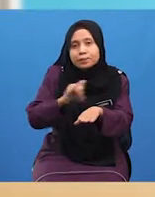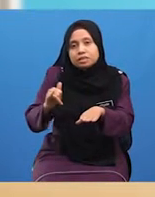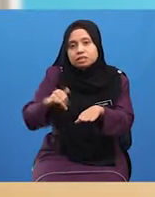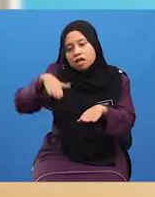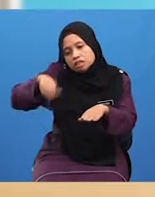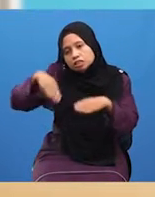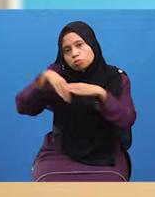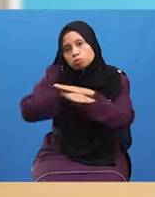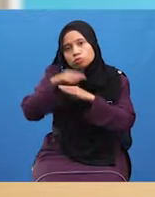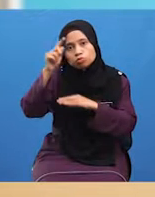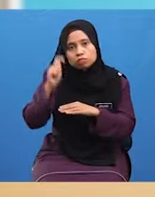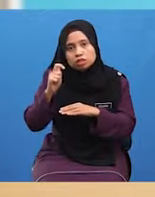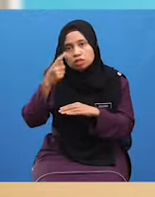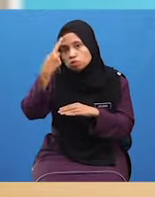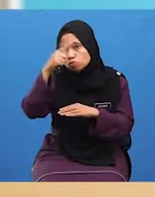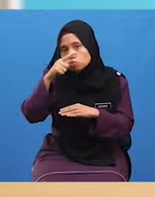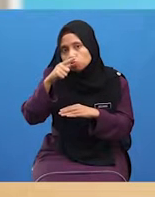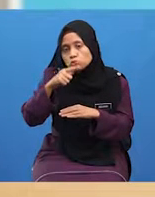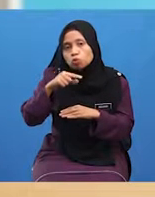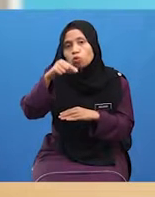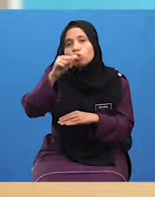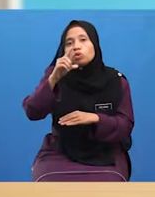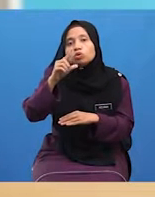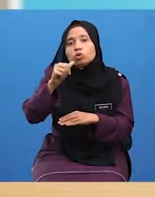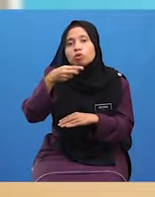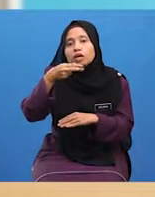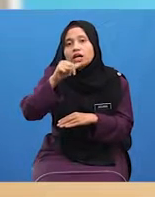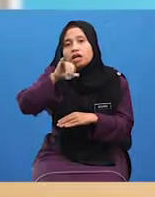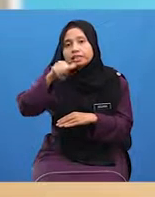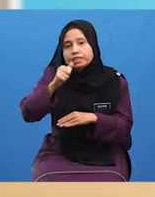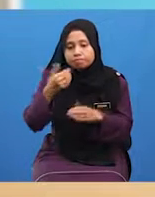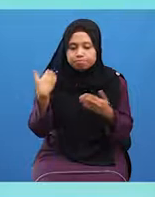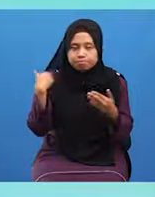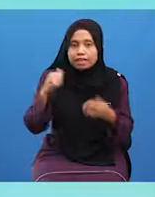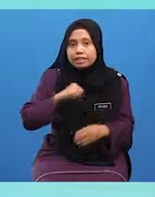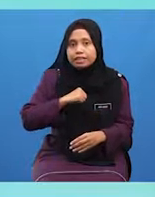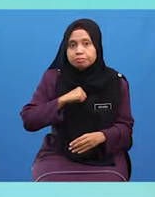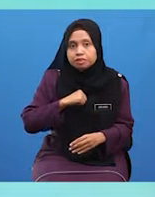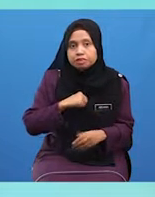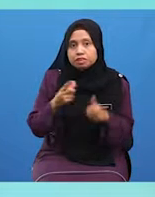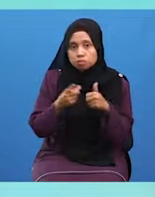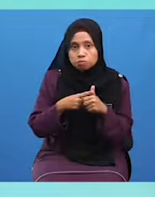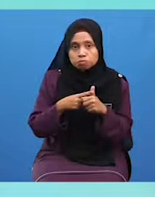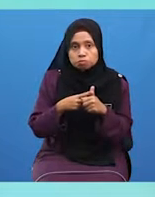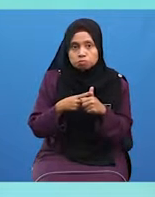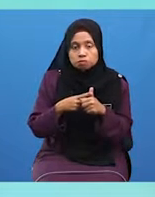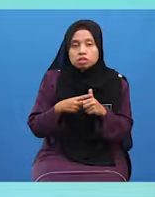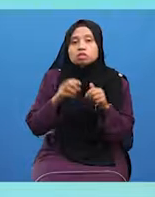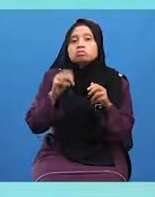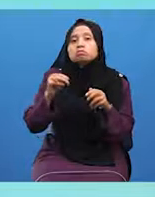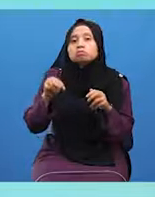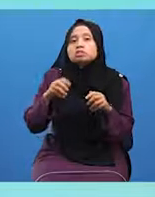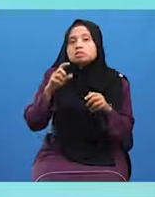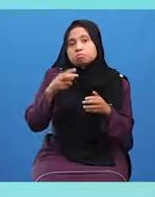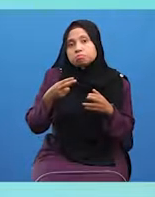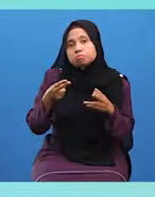Masuk Ketandas Untuk Kodok Hajat Ada Adab Adab Ialah Satu Murid-murid